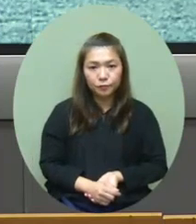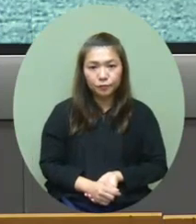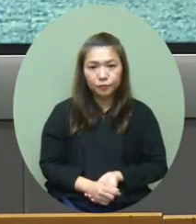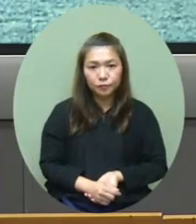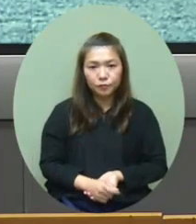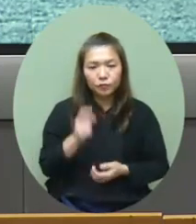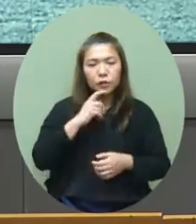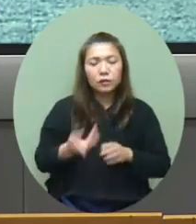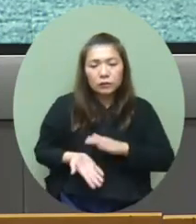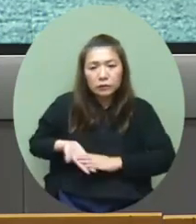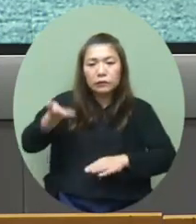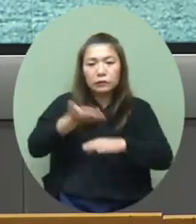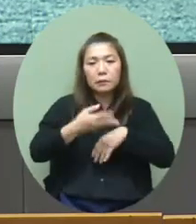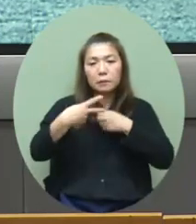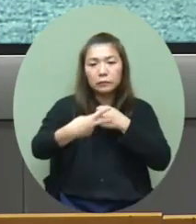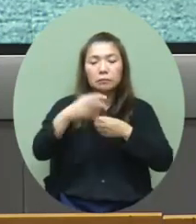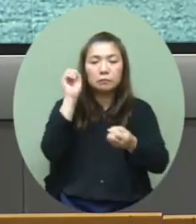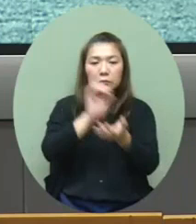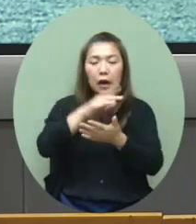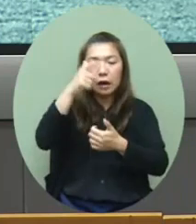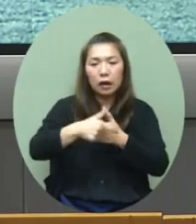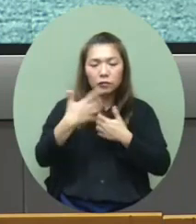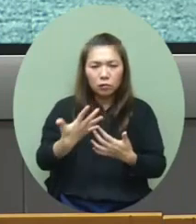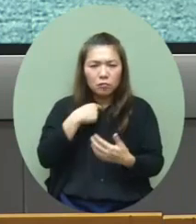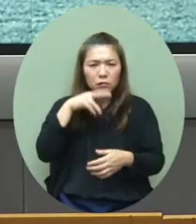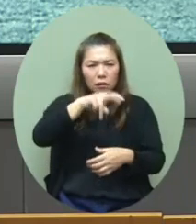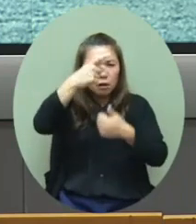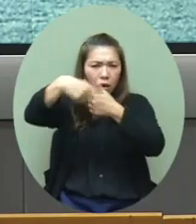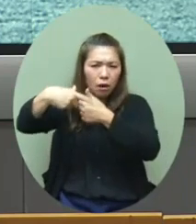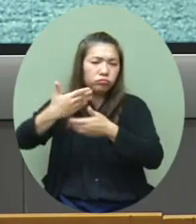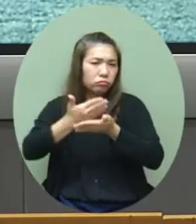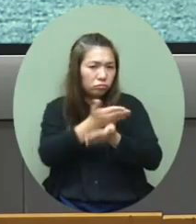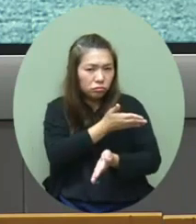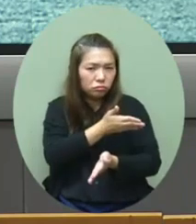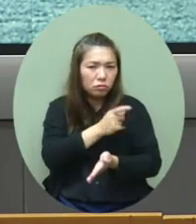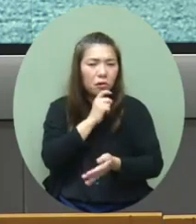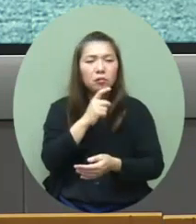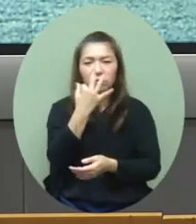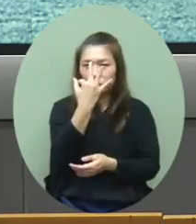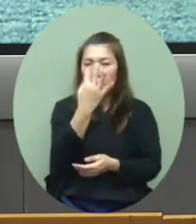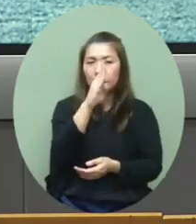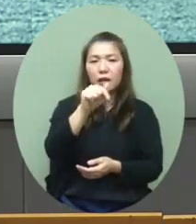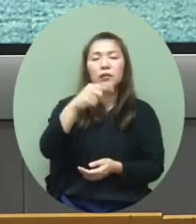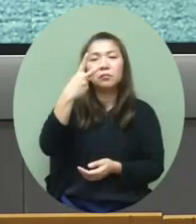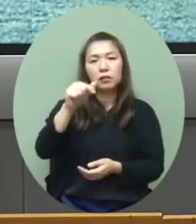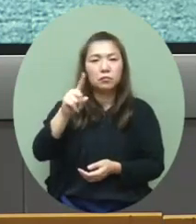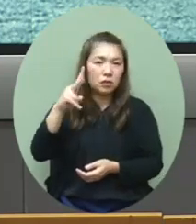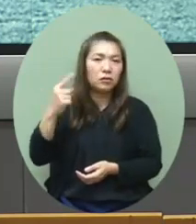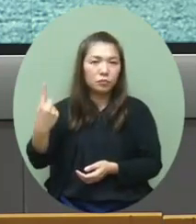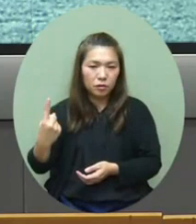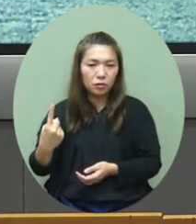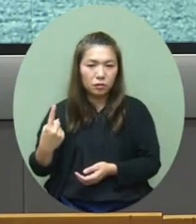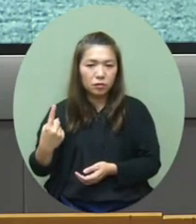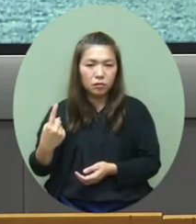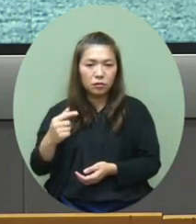次感染其實在觀察我們的個案之前就有大概三宗BA.2.1在